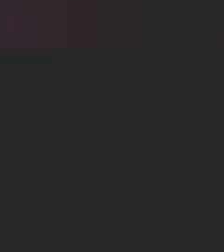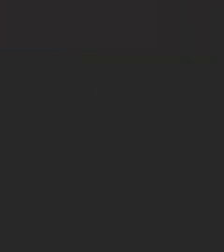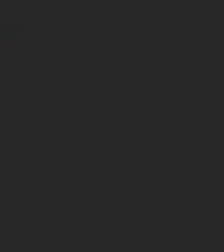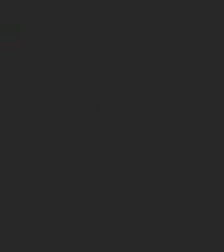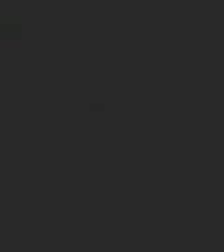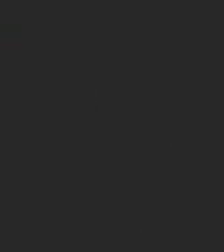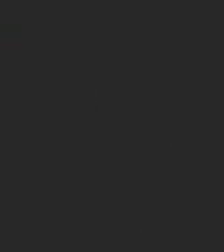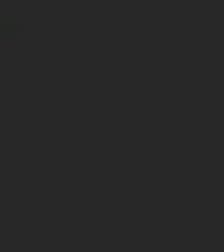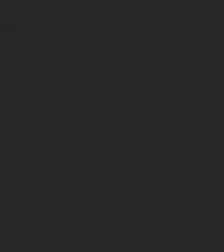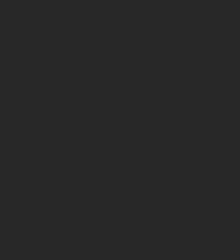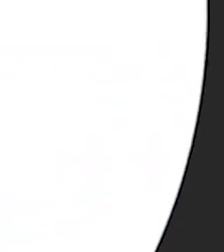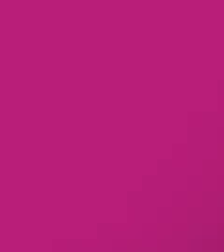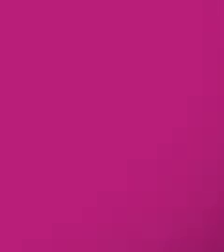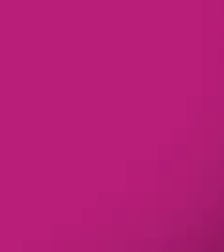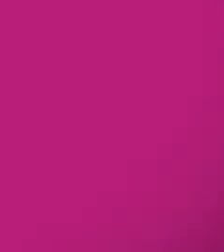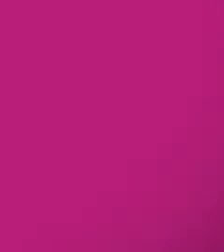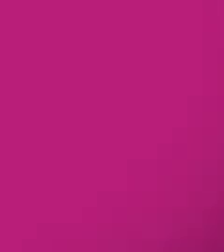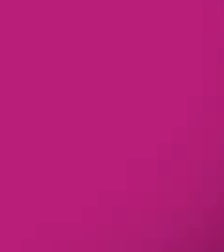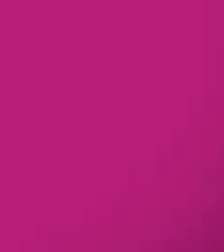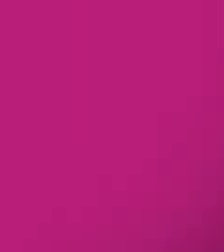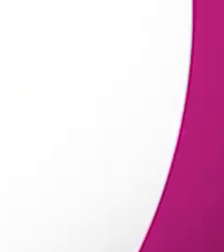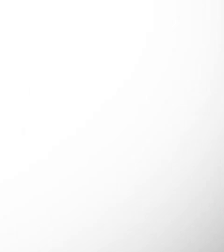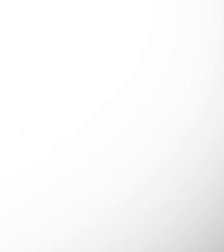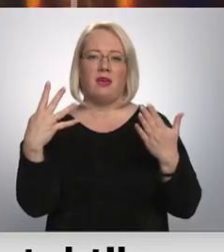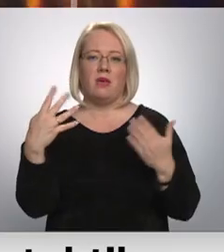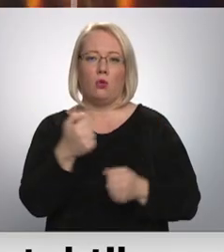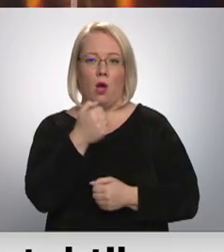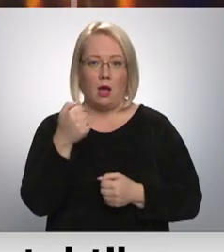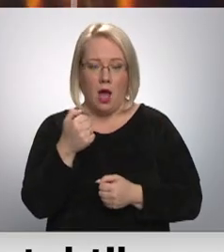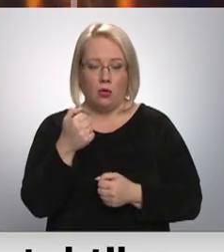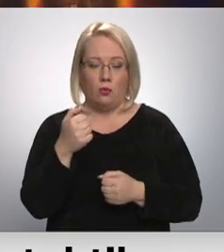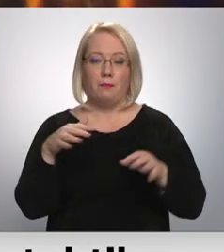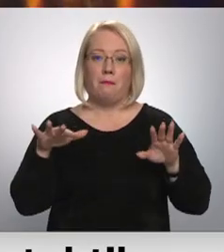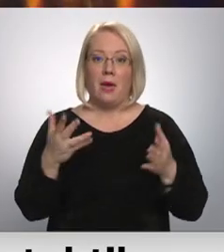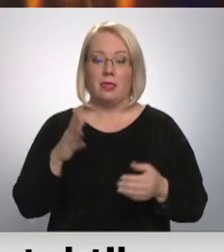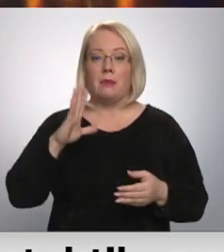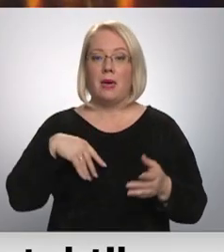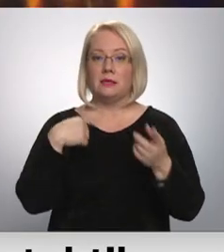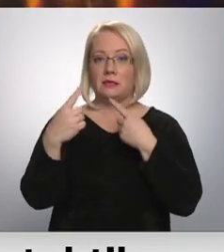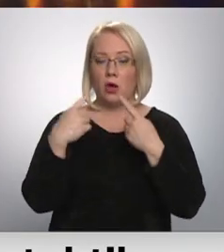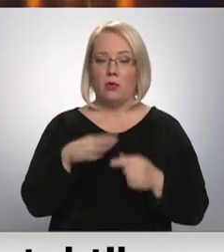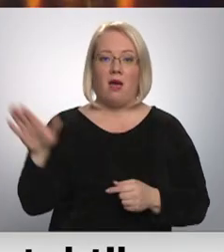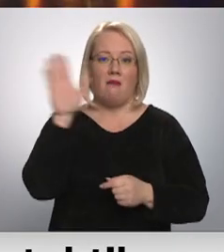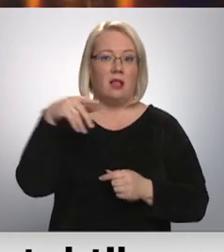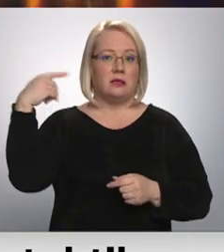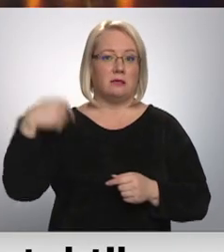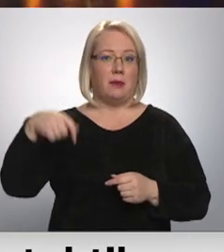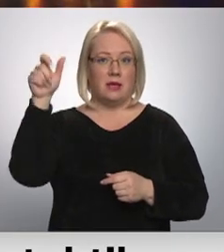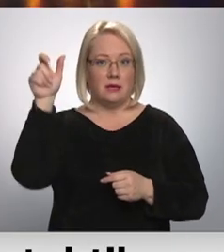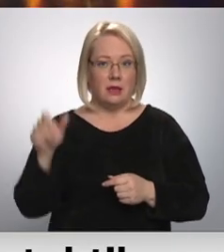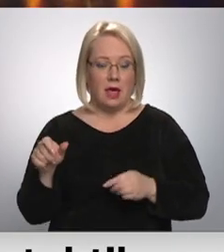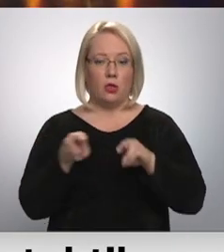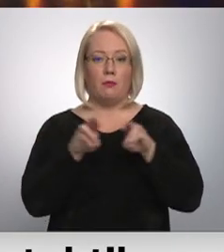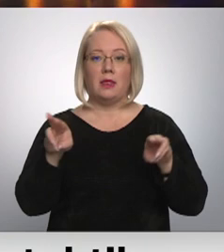Re, visi ēters ir te! Bet tikmēr pēc sarunas ar valsts prezidentu Egilu Levitu,